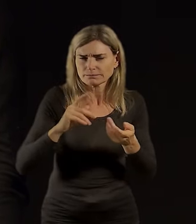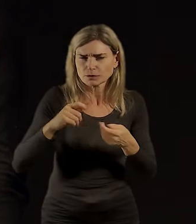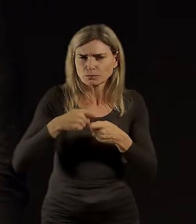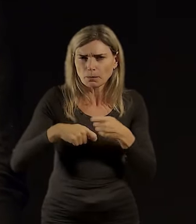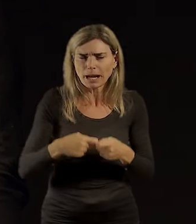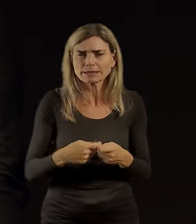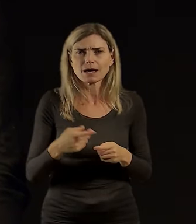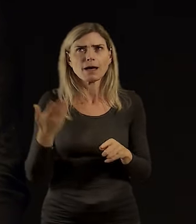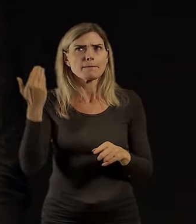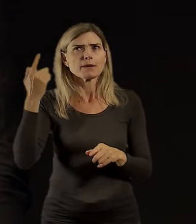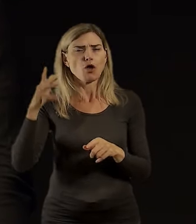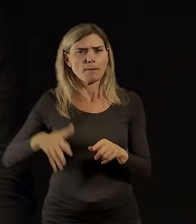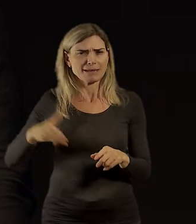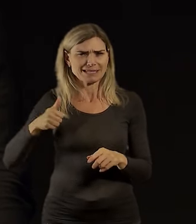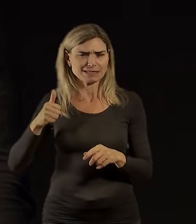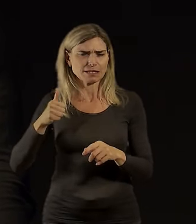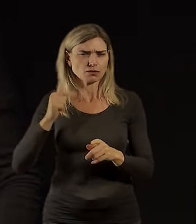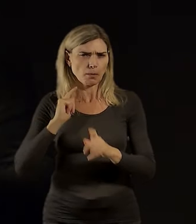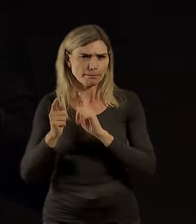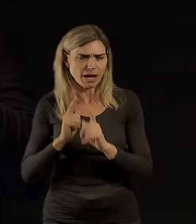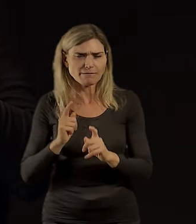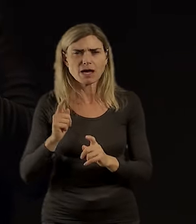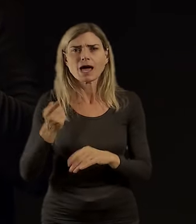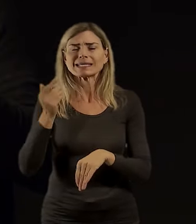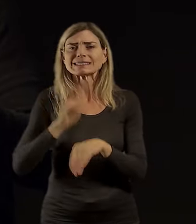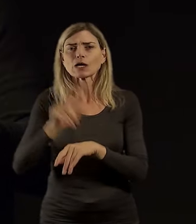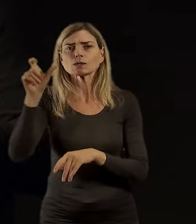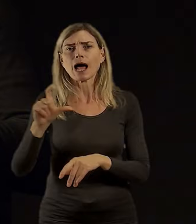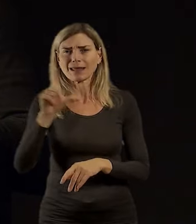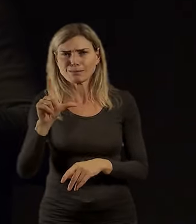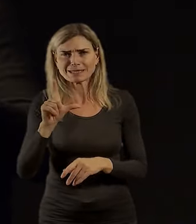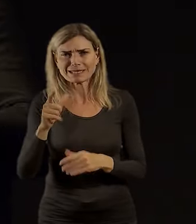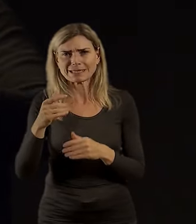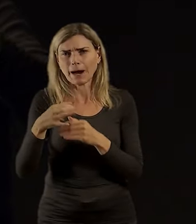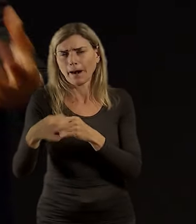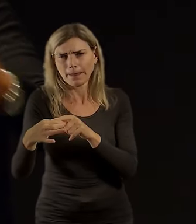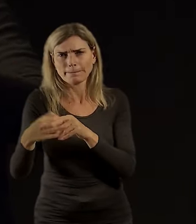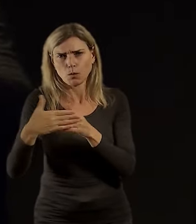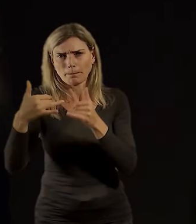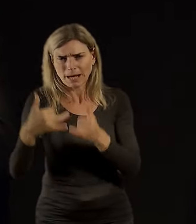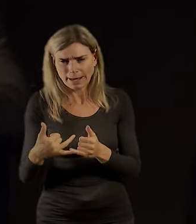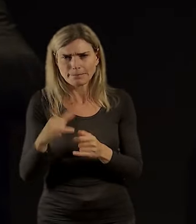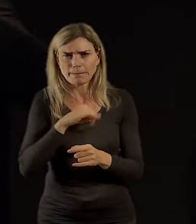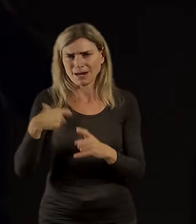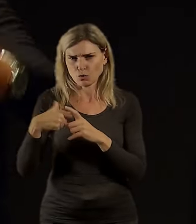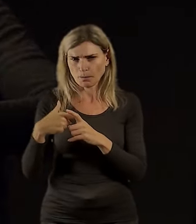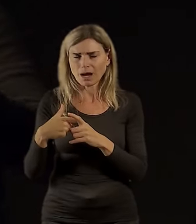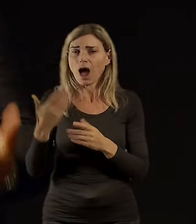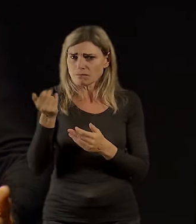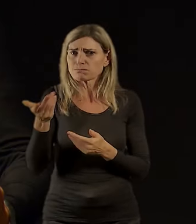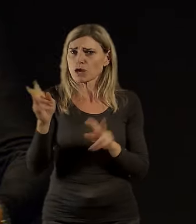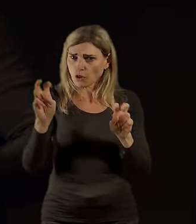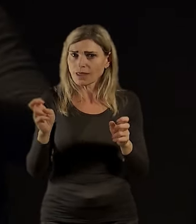ministr dopravy, tehdy ještě starosta Líbeznic, pan Kupka. A my jsme tady řešili tu spolupráci Prahy a